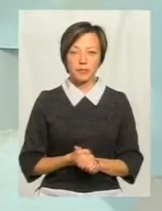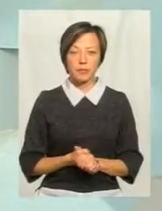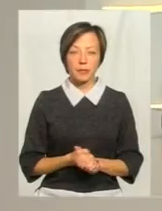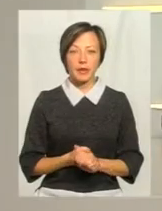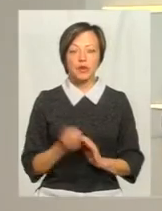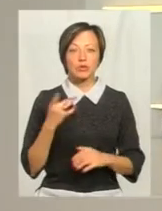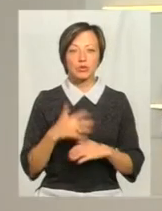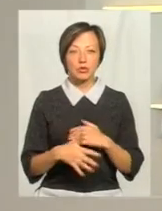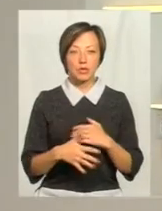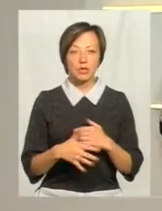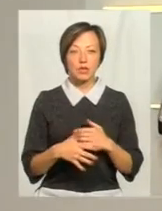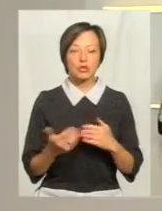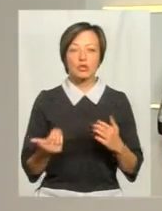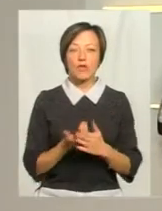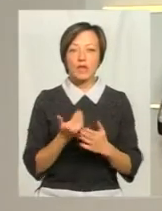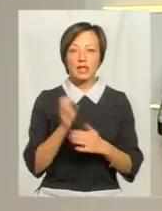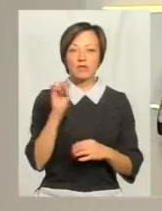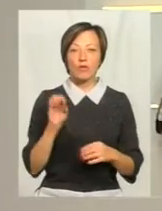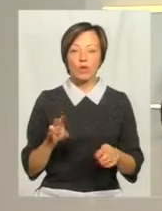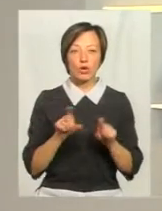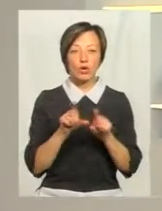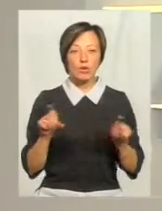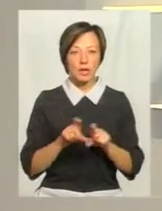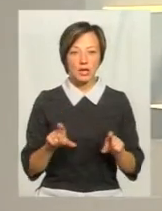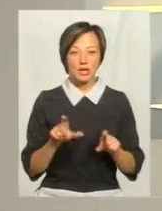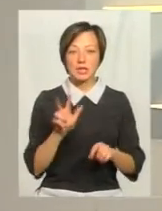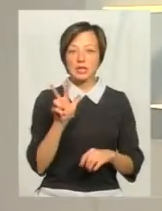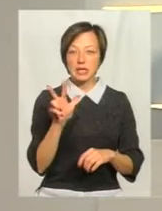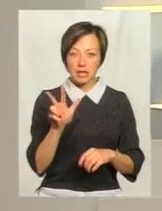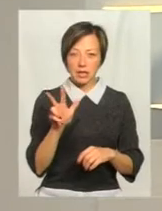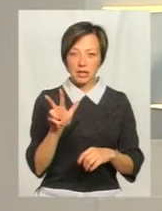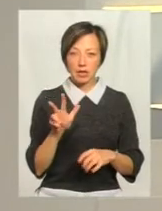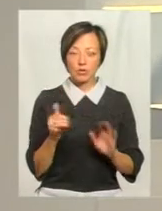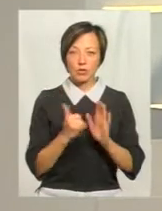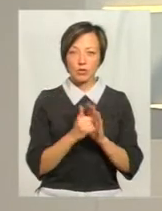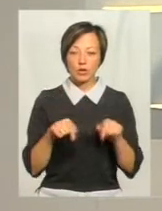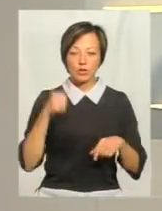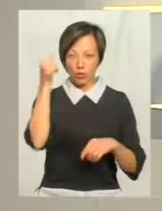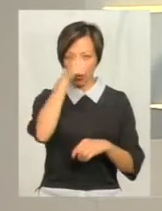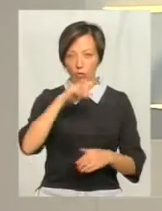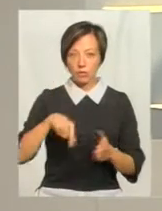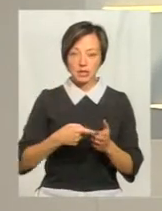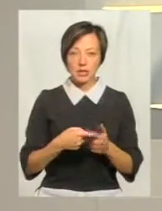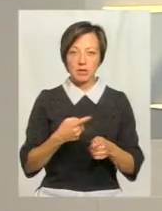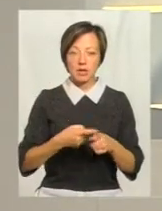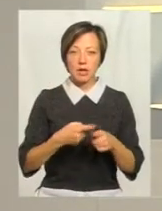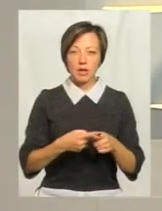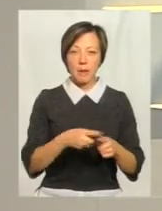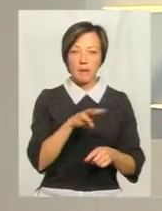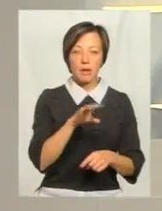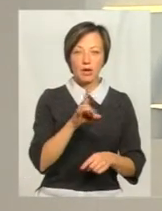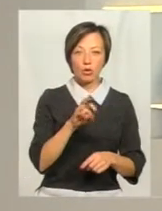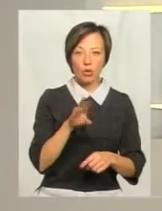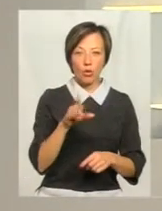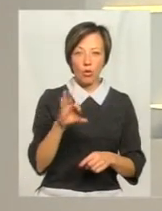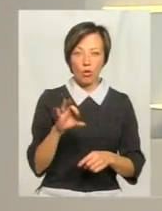Зрозуміло. З нових світлофорних об'єктів, три нових світлофорних об'єкти встановили цього року у місті. Це на перетині Панаса Мирного